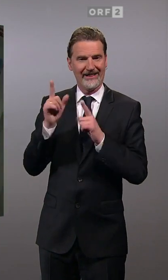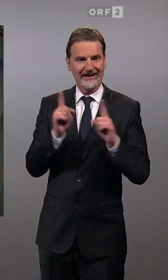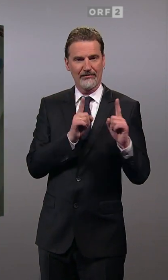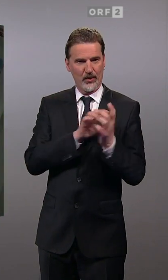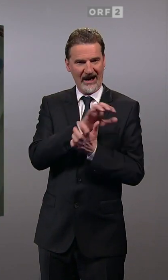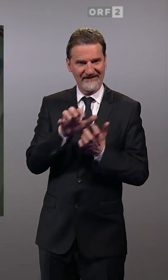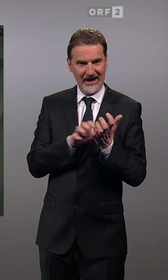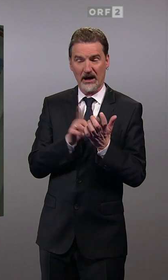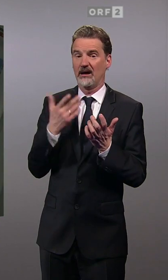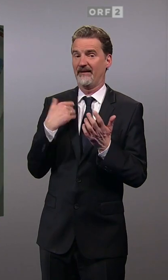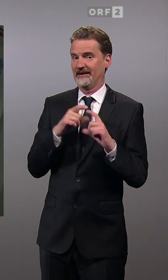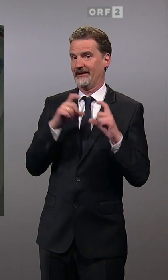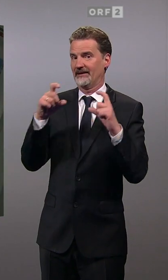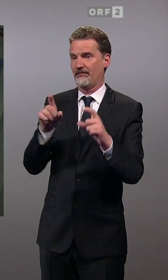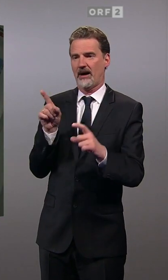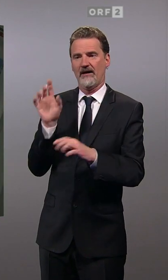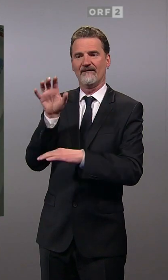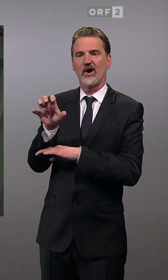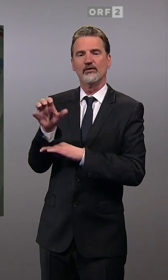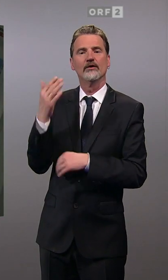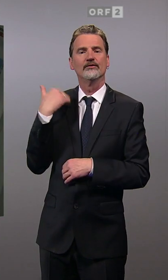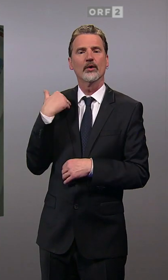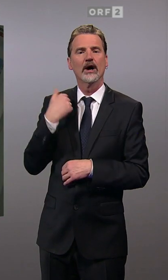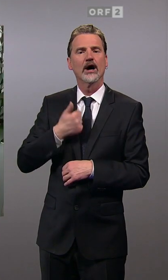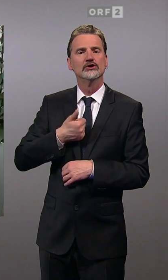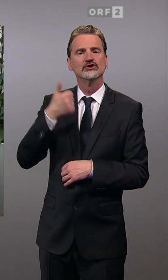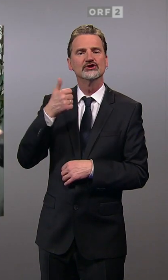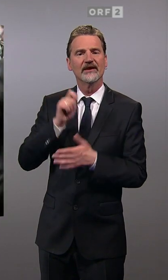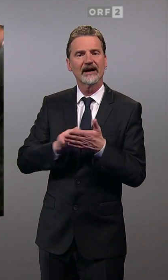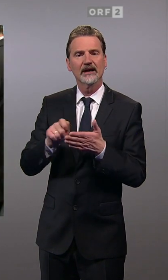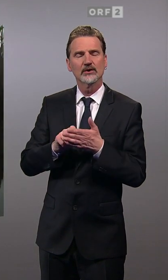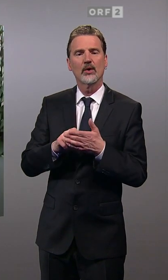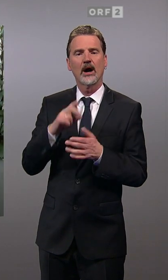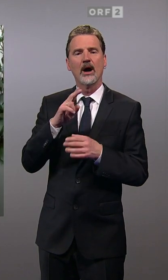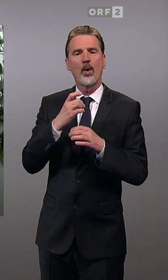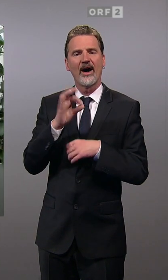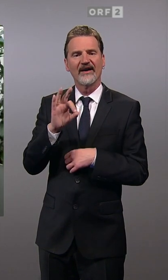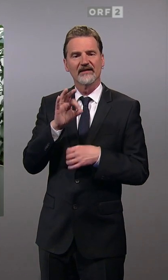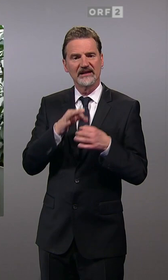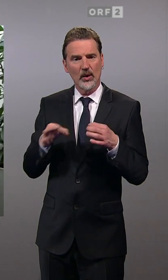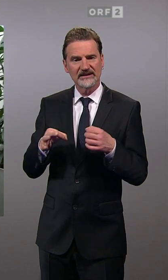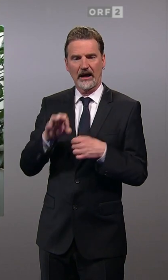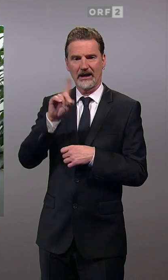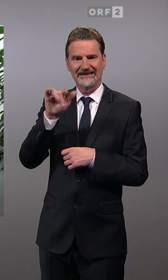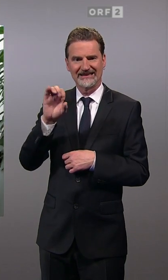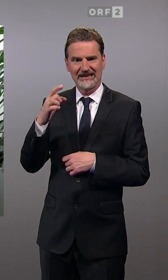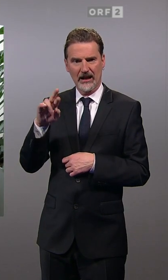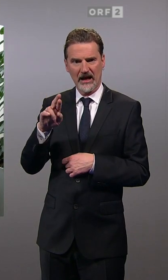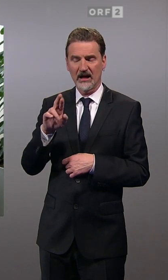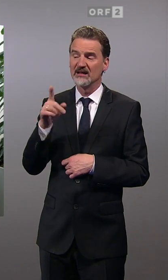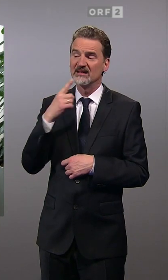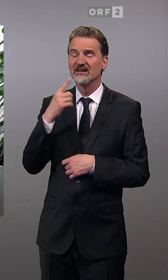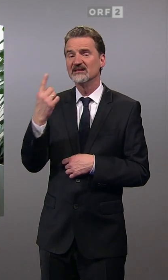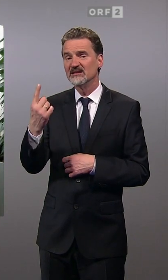Thema. Er wirft dem früheren Chefredakteur des ORF Niederösterreich Robert Ziegler vor, die ÖVP vor der letzten Landtagswahl